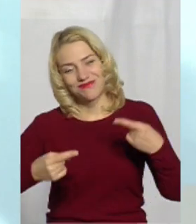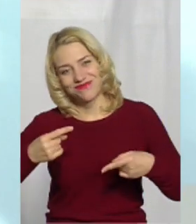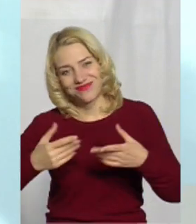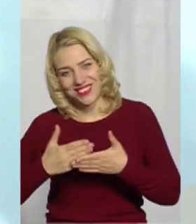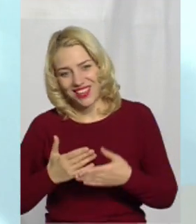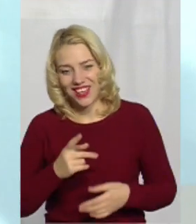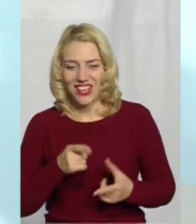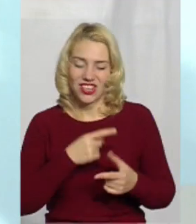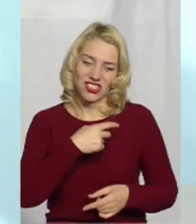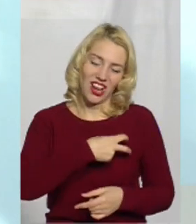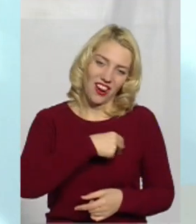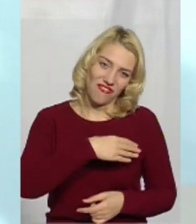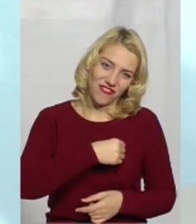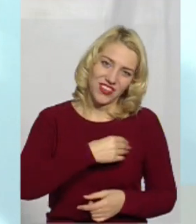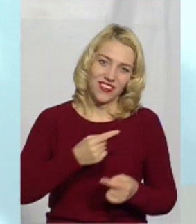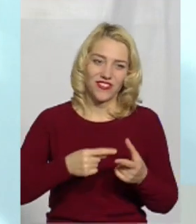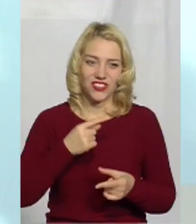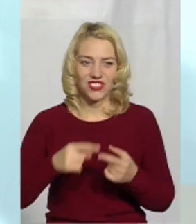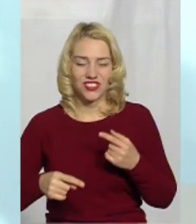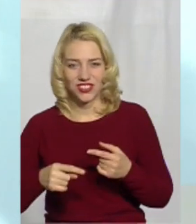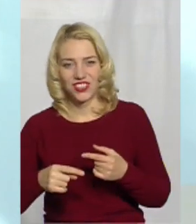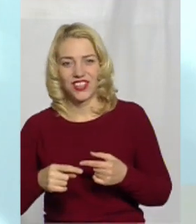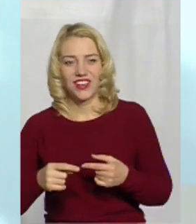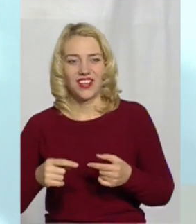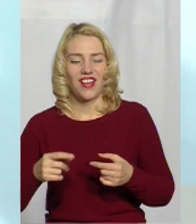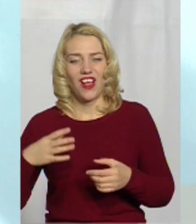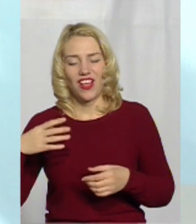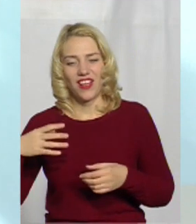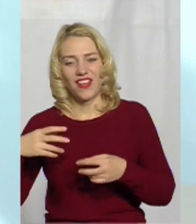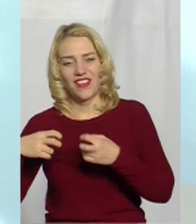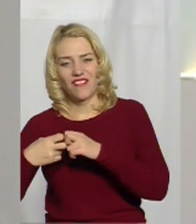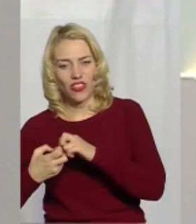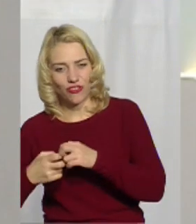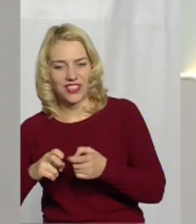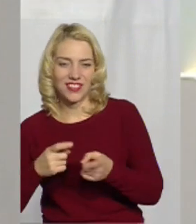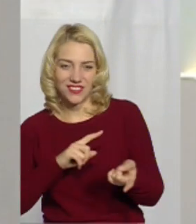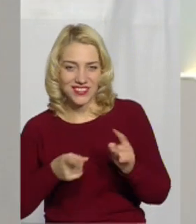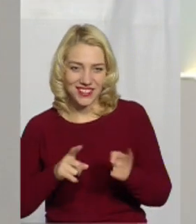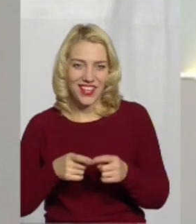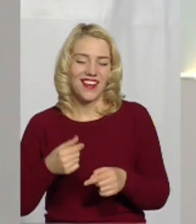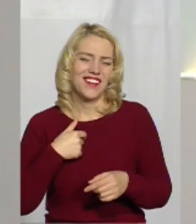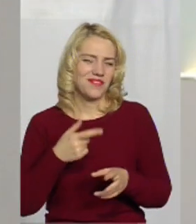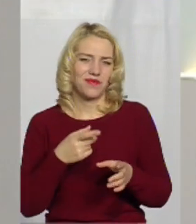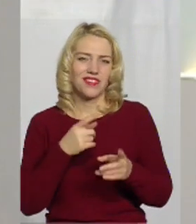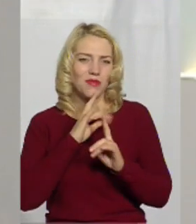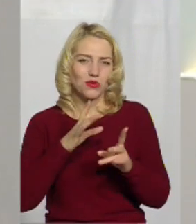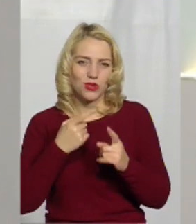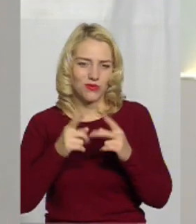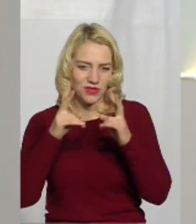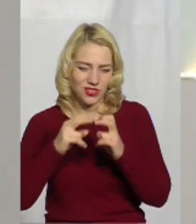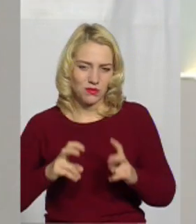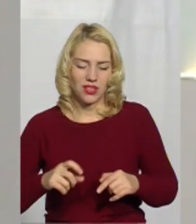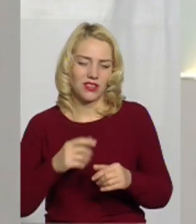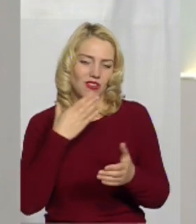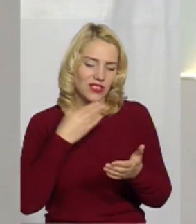чи Івано-Франківський Львів. Але ми не будемо цю пальму першості ділити між ними. Вони, кожен має своє поле діяльності, кожен